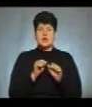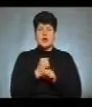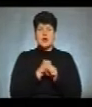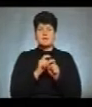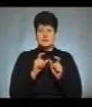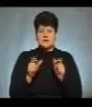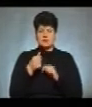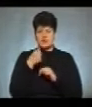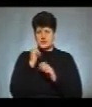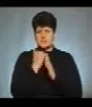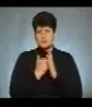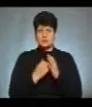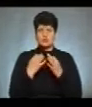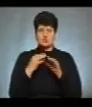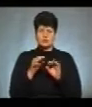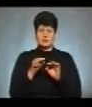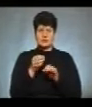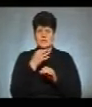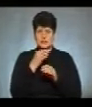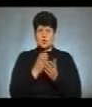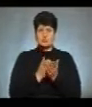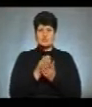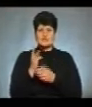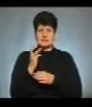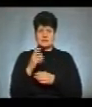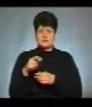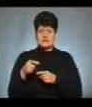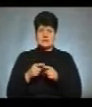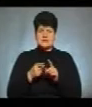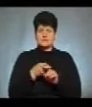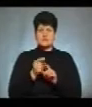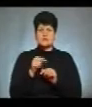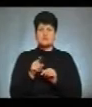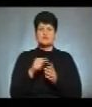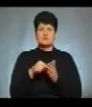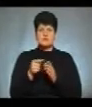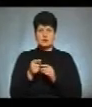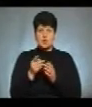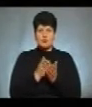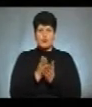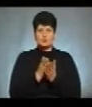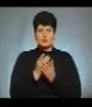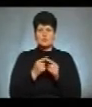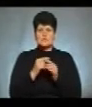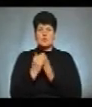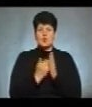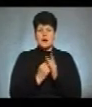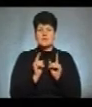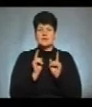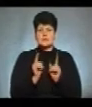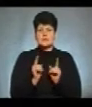за програмою «Доступні ліки» обслужили 300 осіб. «Звідка спов'язана з тим, що в місті Тернополі послуговують по даній програми тільки